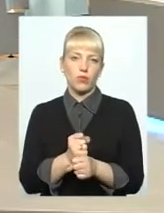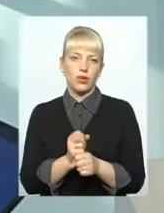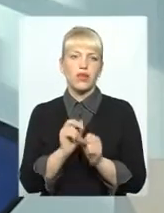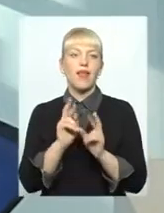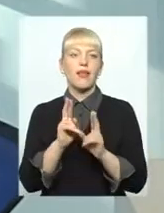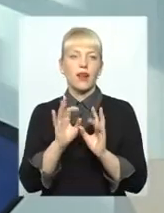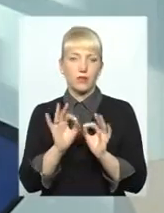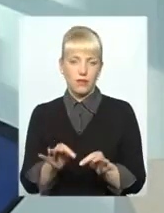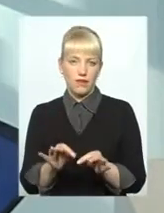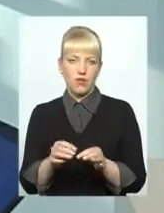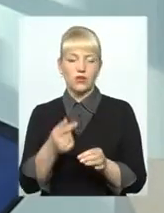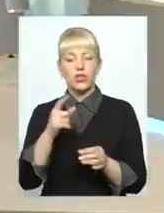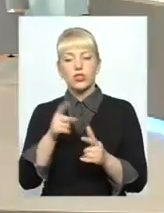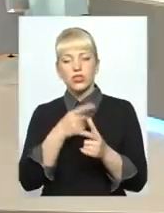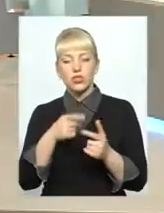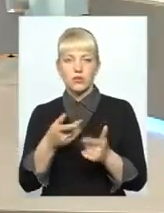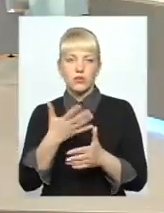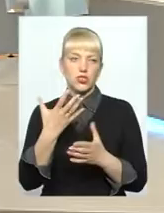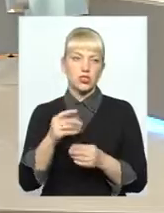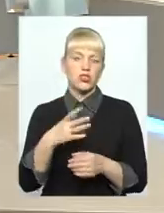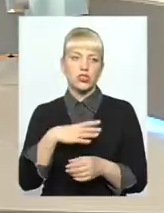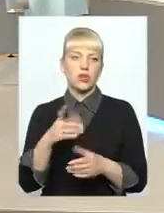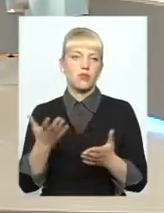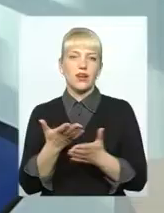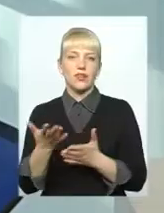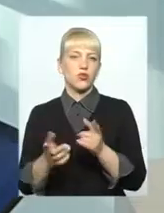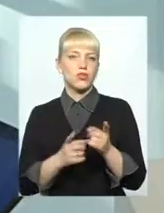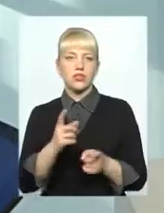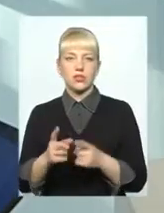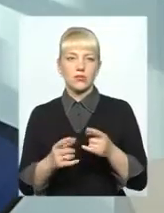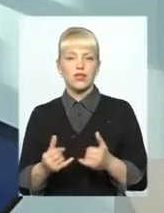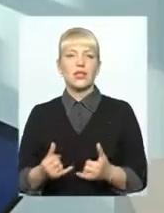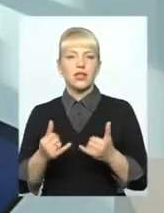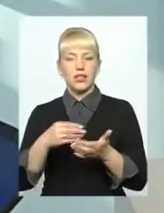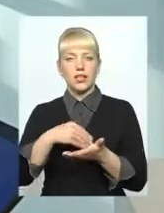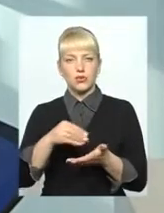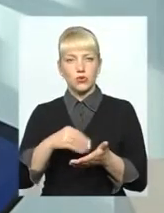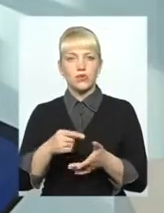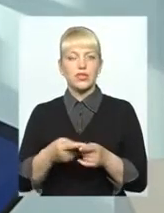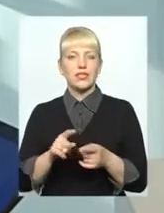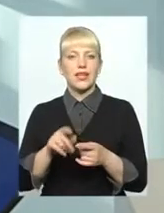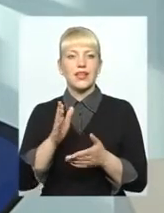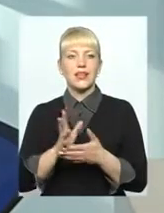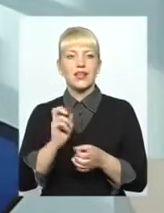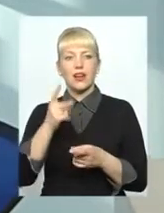правильно? Чи це ми чекаємо ще якихось змін? Наразі це для споживача йде як інформаційна інформація. Тобто,